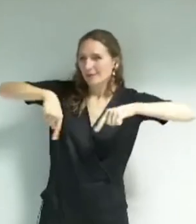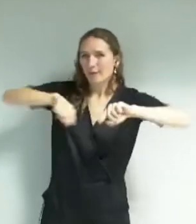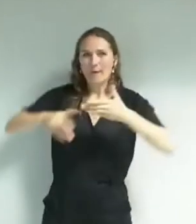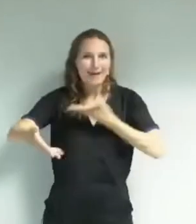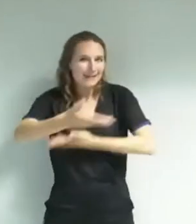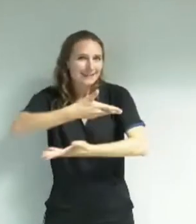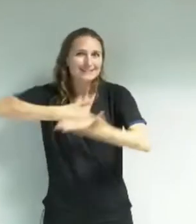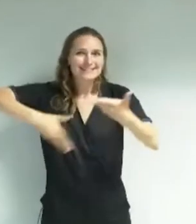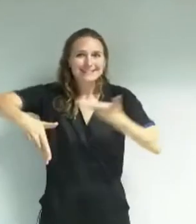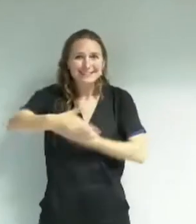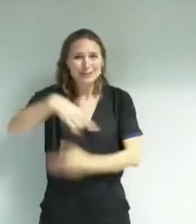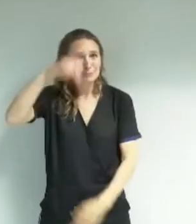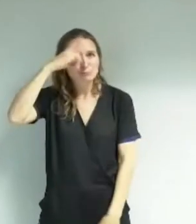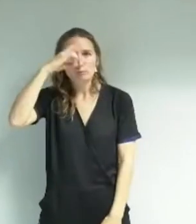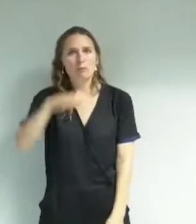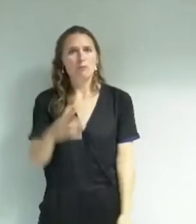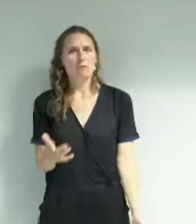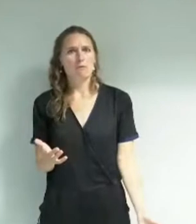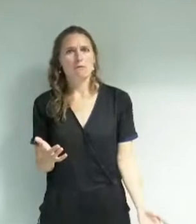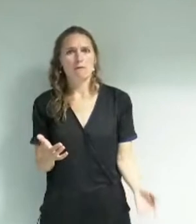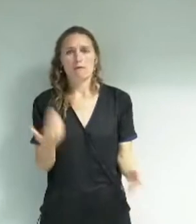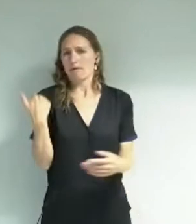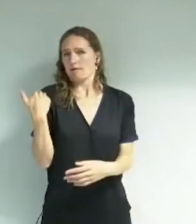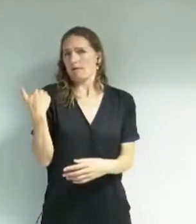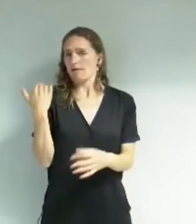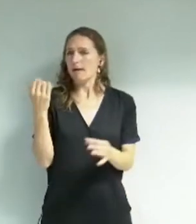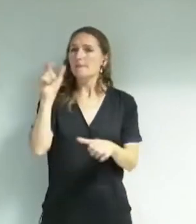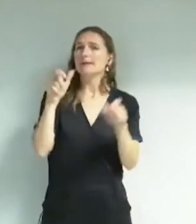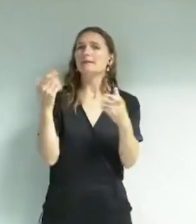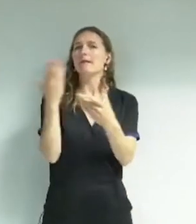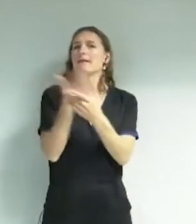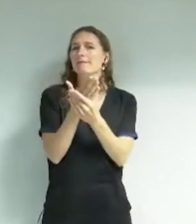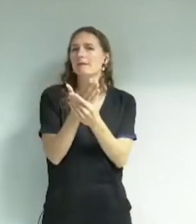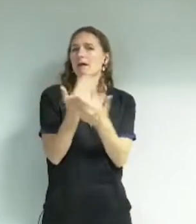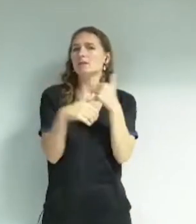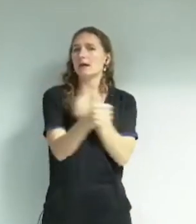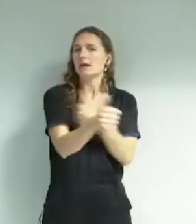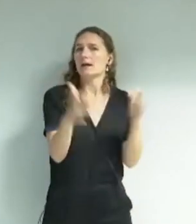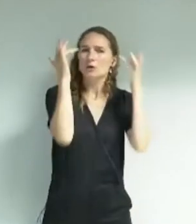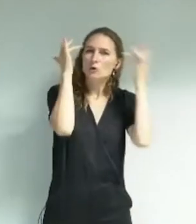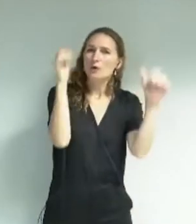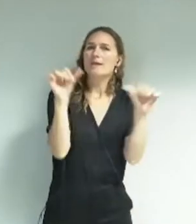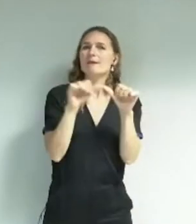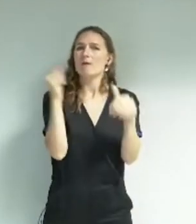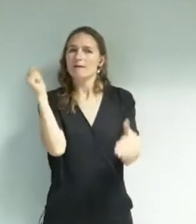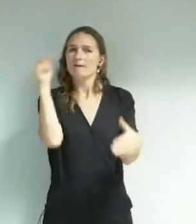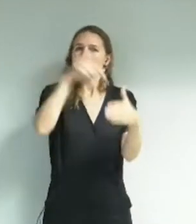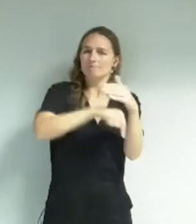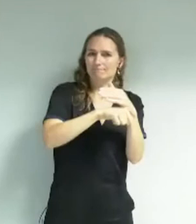Il n'y a pas si longtemps, les acteurs des structures culturelles venaient donc en commission et même en conseil municipal